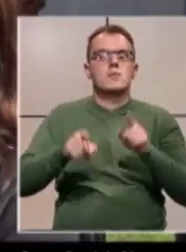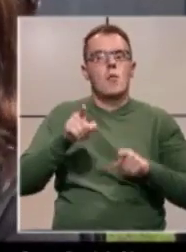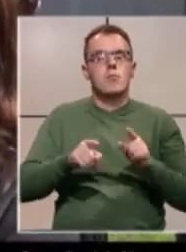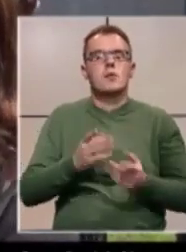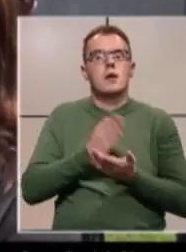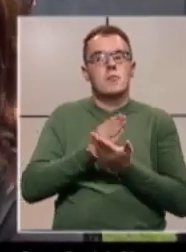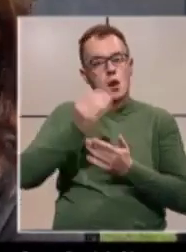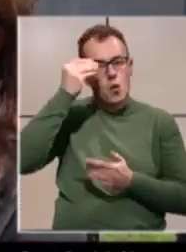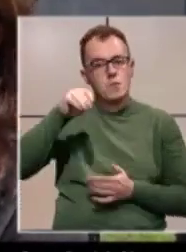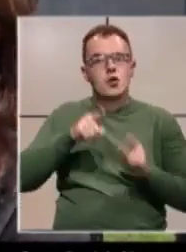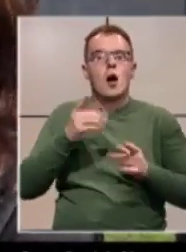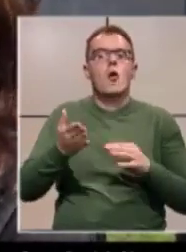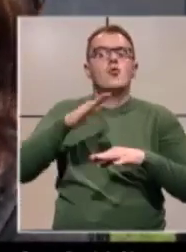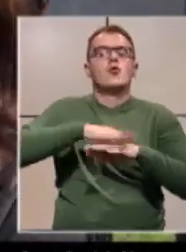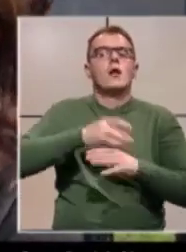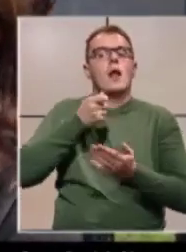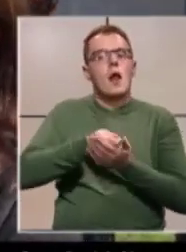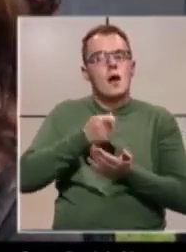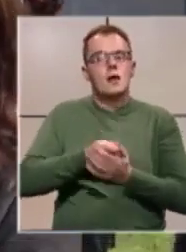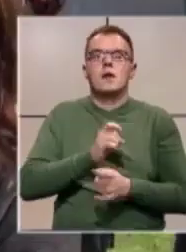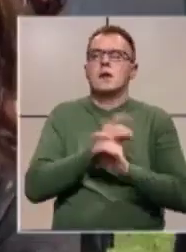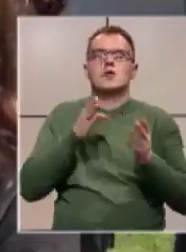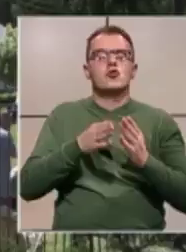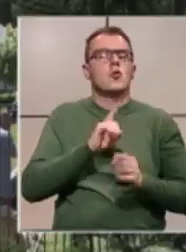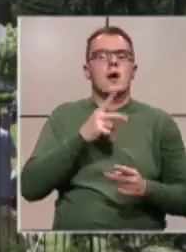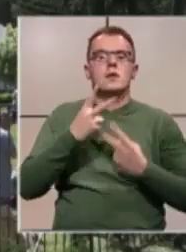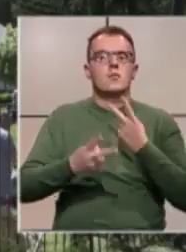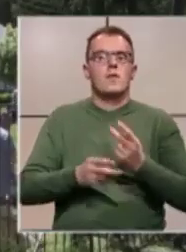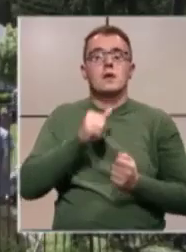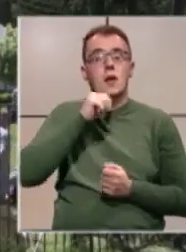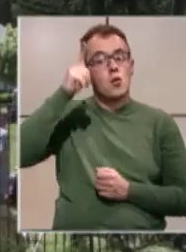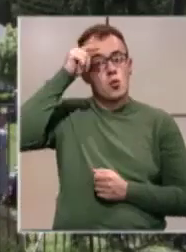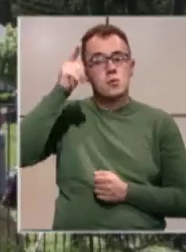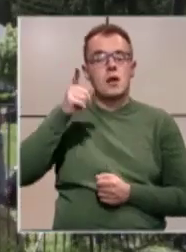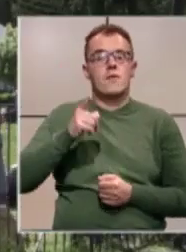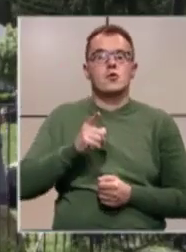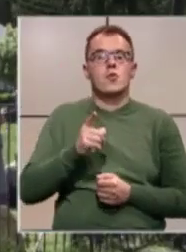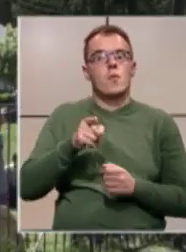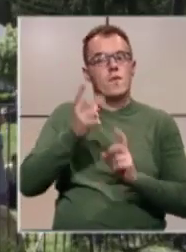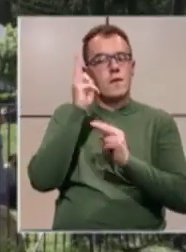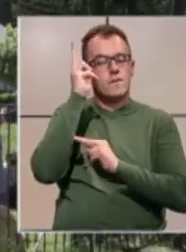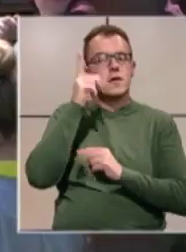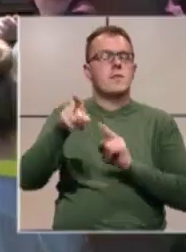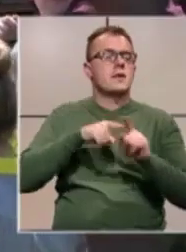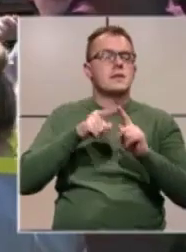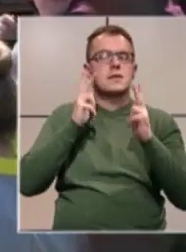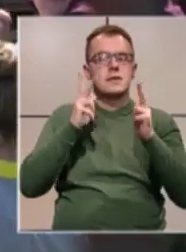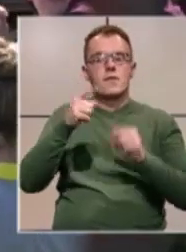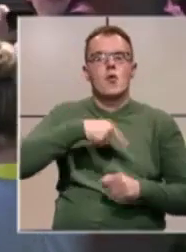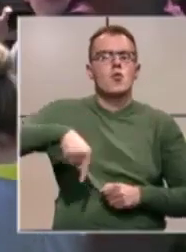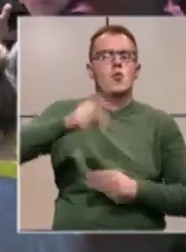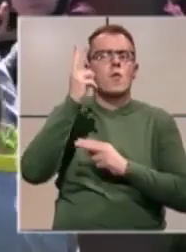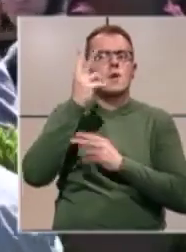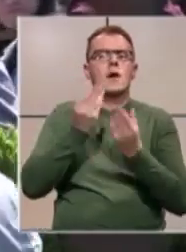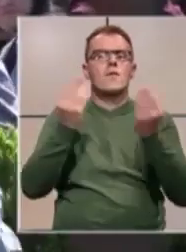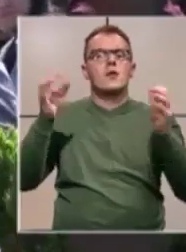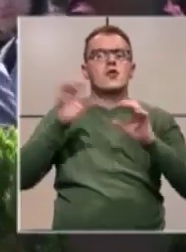Bilo nam je objećano kao neka dodatna nagrada. Ništa od toga nismo vidjeli. I u travničkom pogonu ove firme isti zahtjevi. U krugu preduzeća